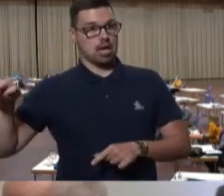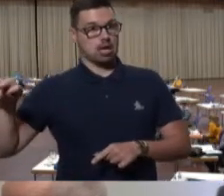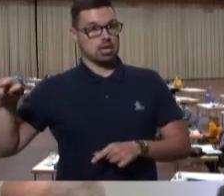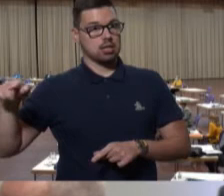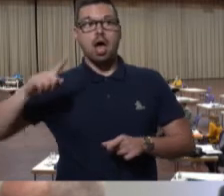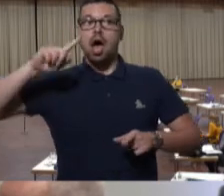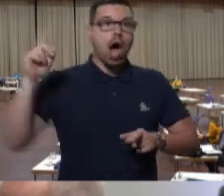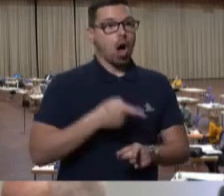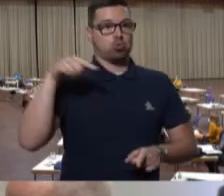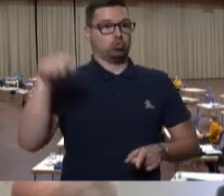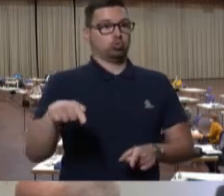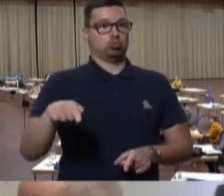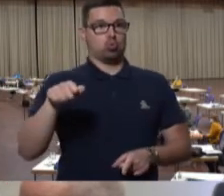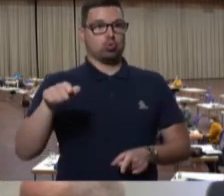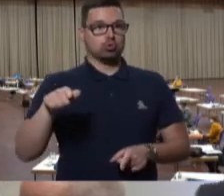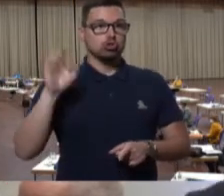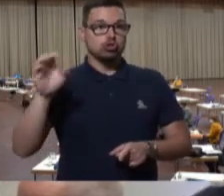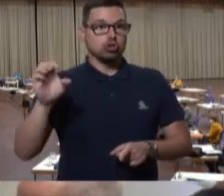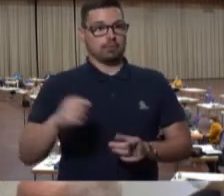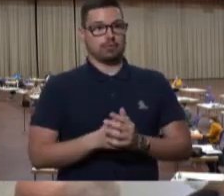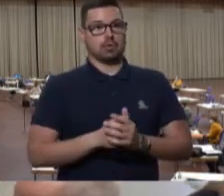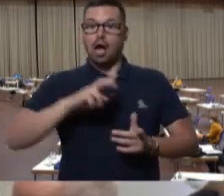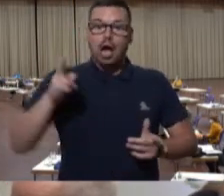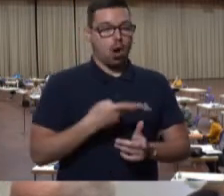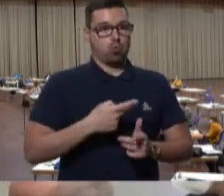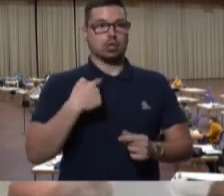sich auch nicht schäumt, manchmal Gärtekraft aus.